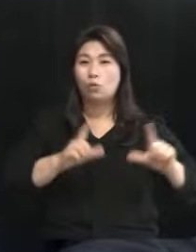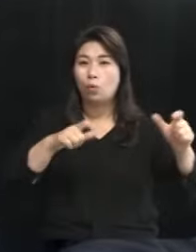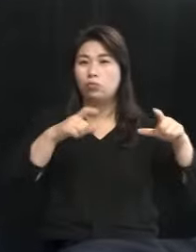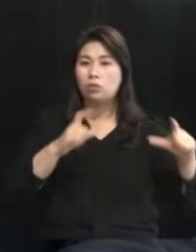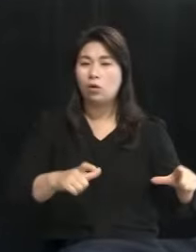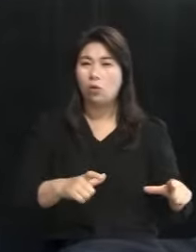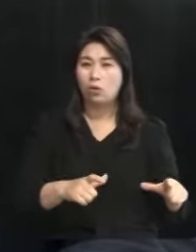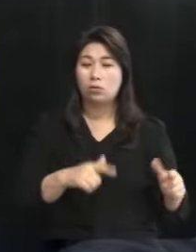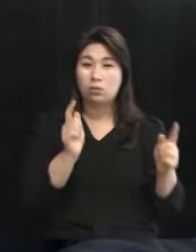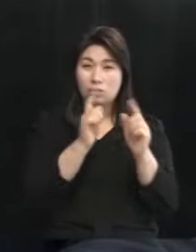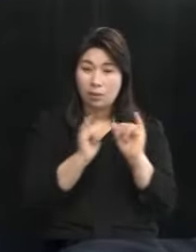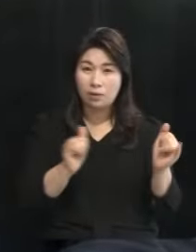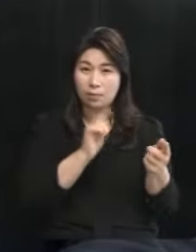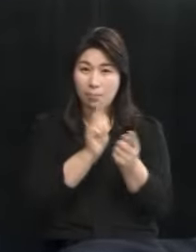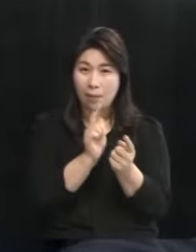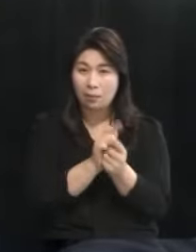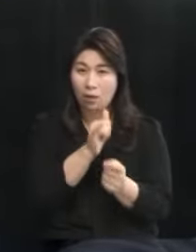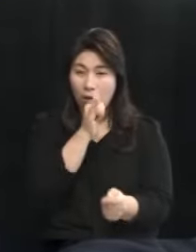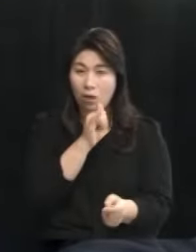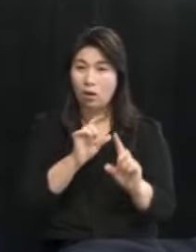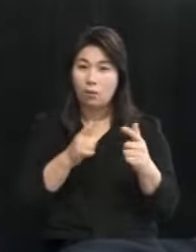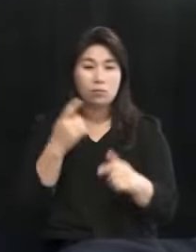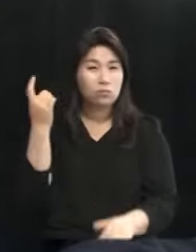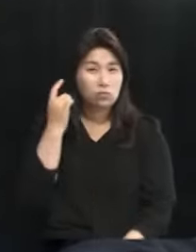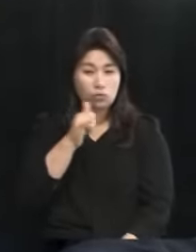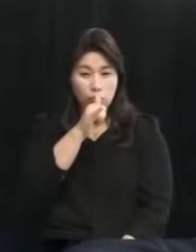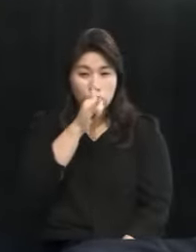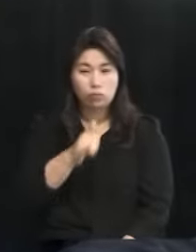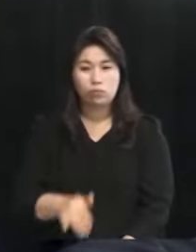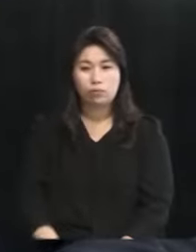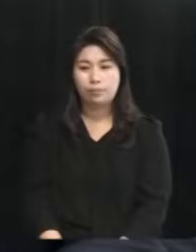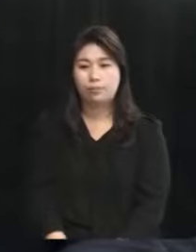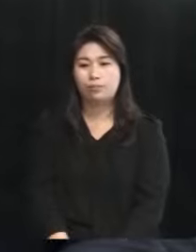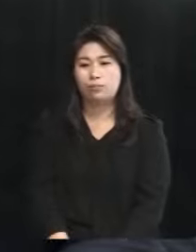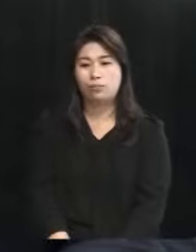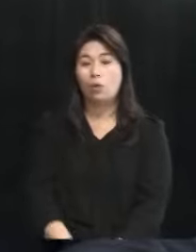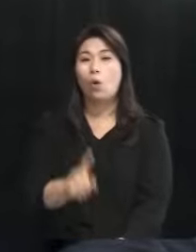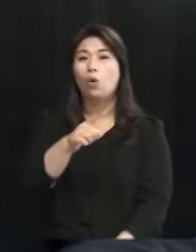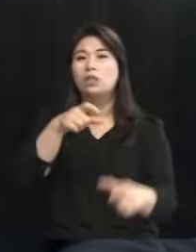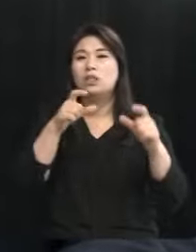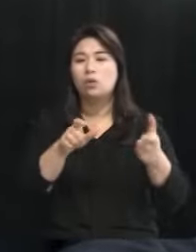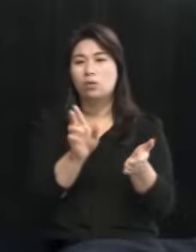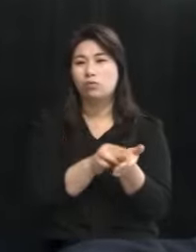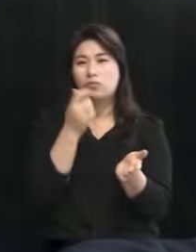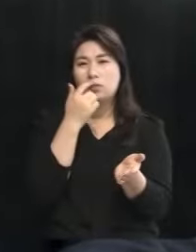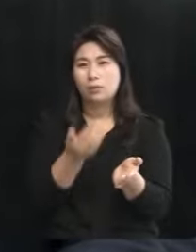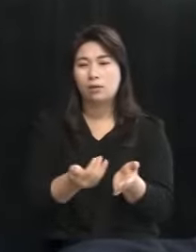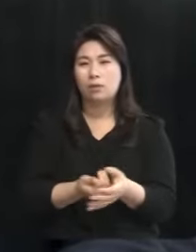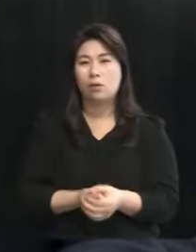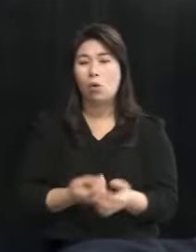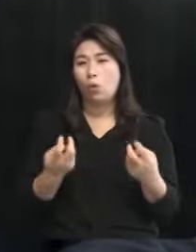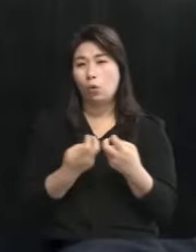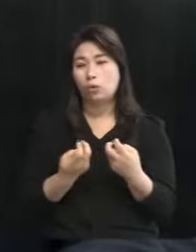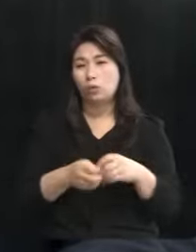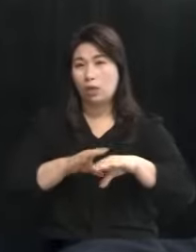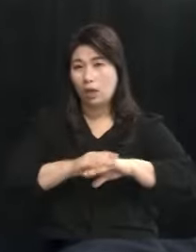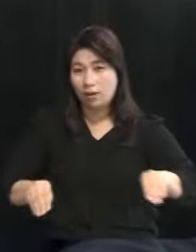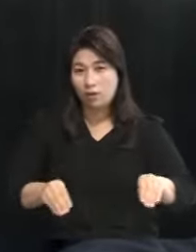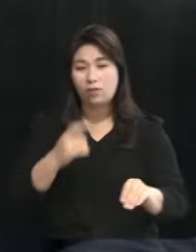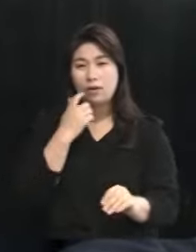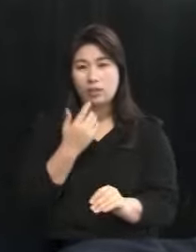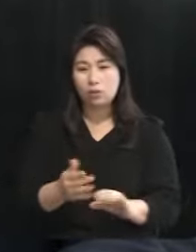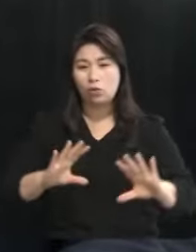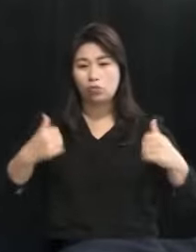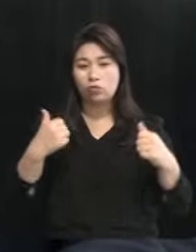주민들 만나보셨습니까? 아니면 얘기라도 들어보셨습니까? 그럼요. 얘기는 많이 들었죠 어느 지역의 문제입니까? 그걸 어떻게 해결하실지 여쭤보는 겁니다